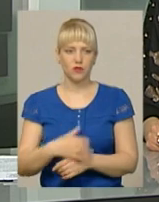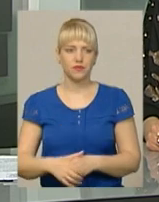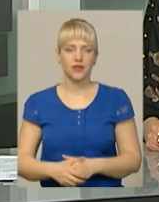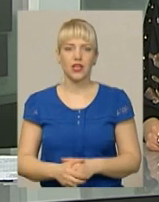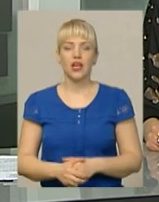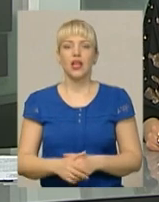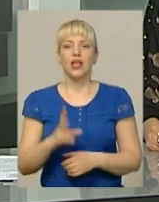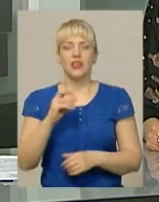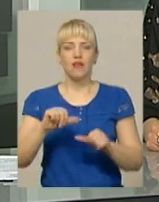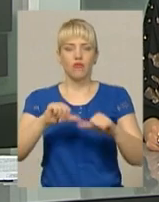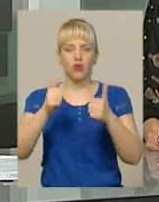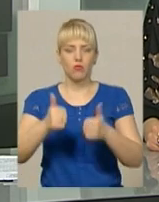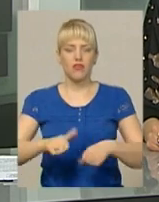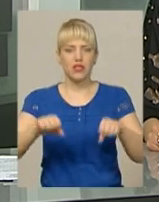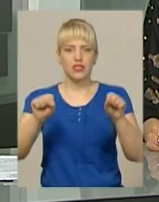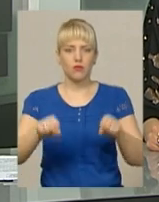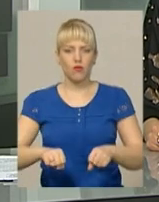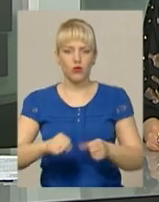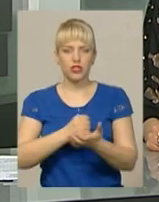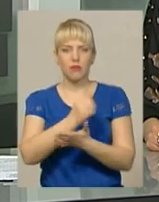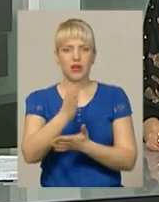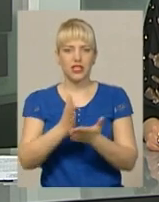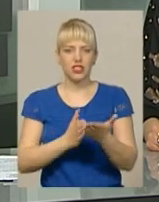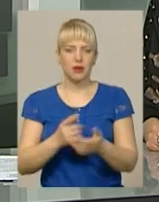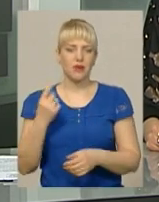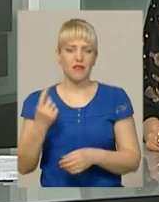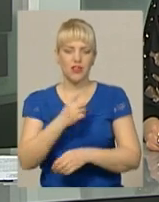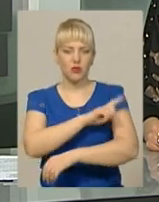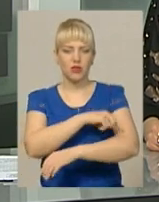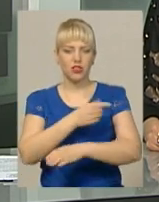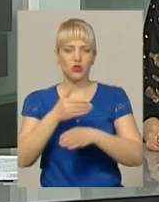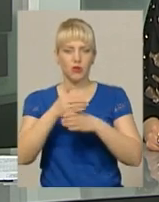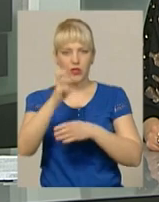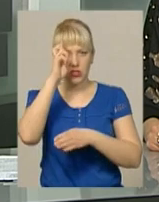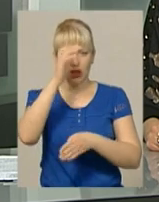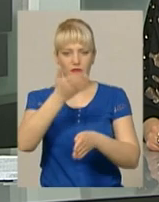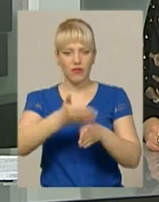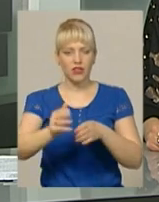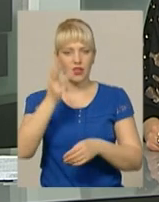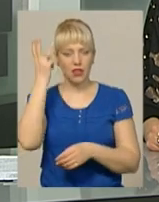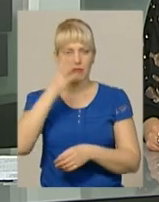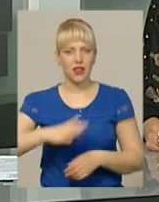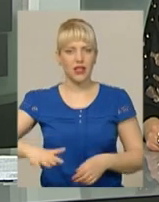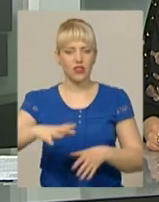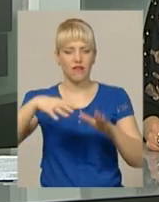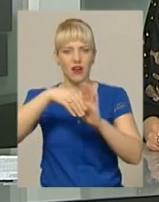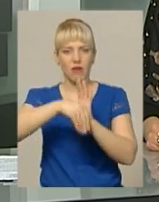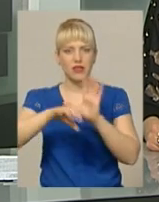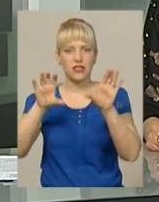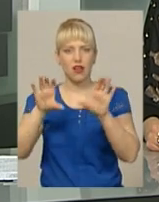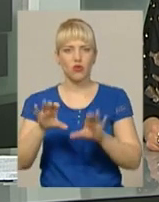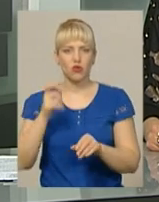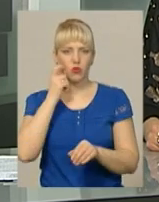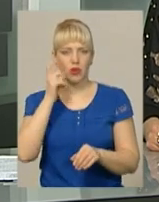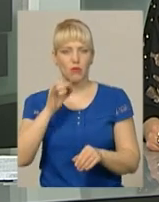На формування спроможної мережі первинної медичної допомоги держава виділила кошти Хмельниччині в рамках закону України про